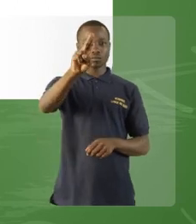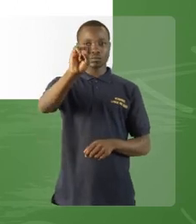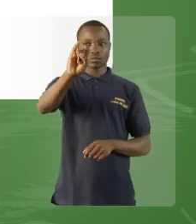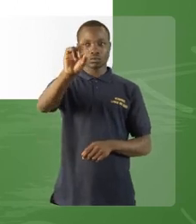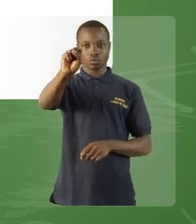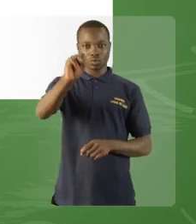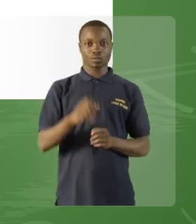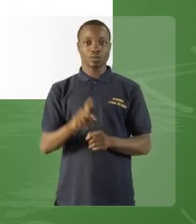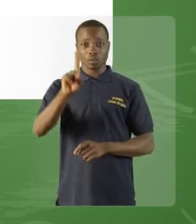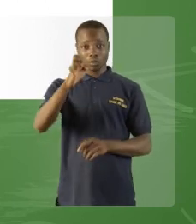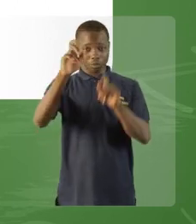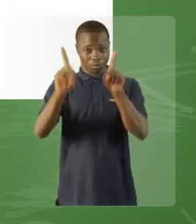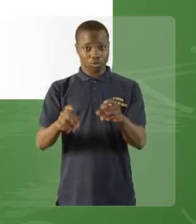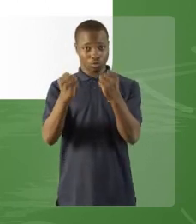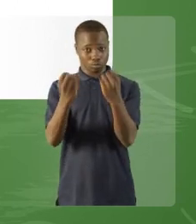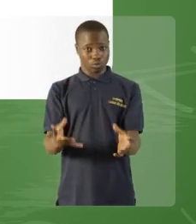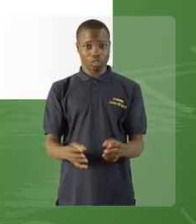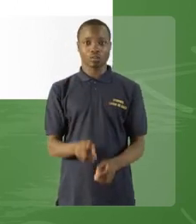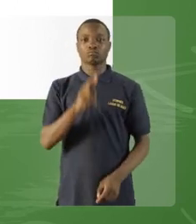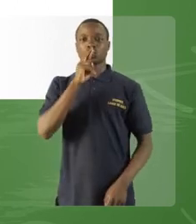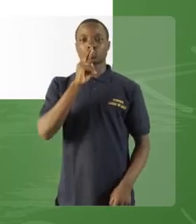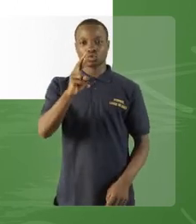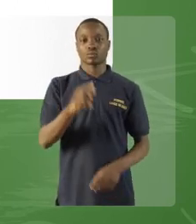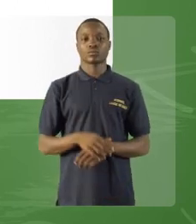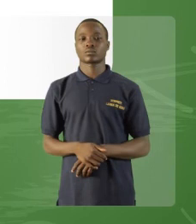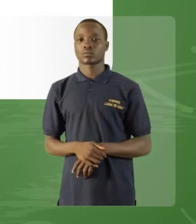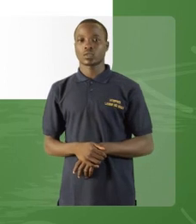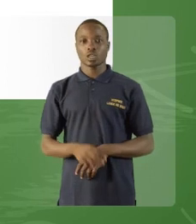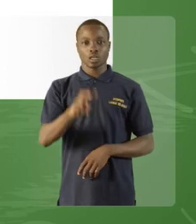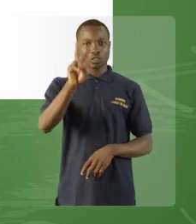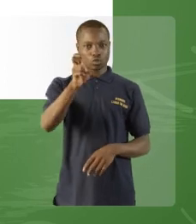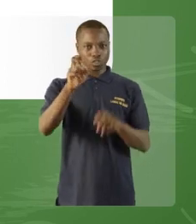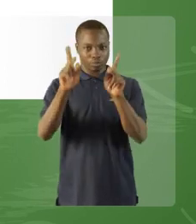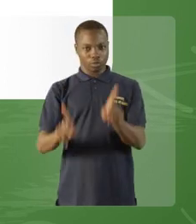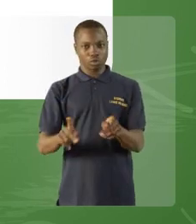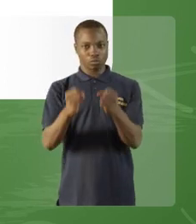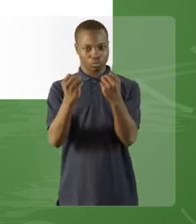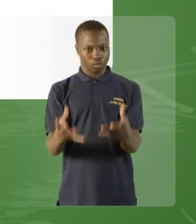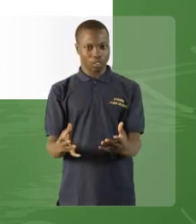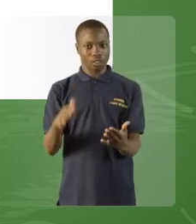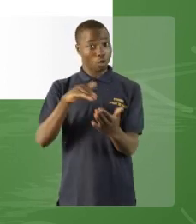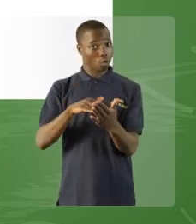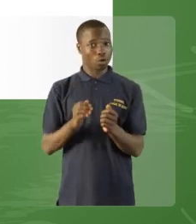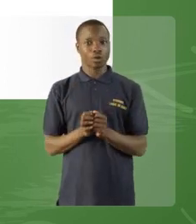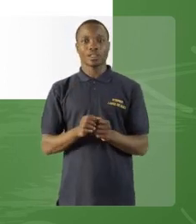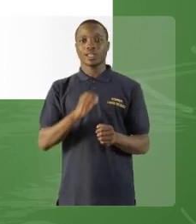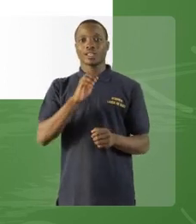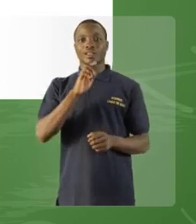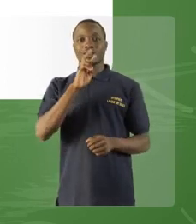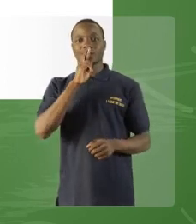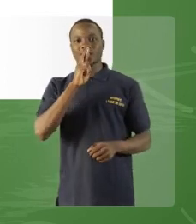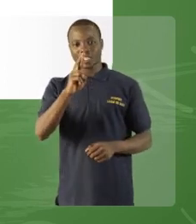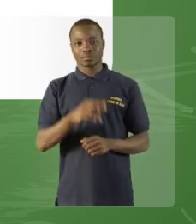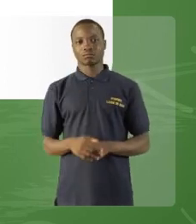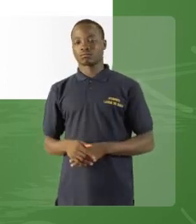première personne du singulier « je suis ». La première personne du pluriel